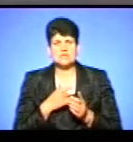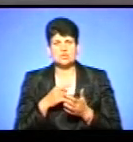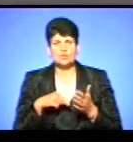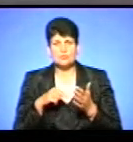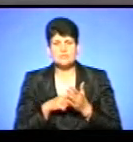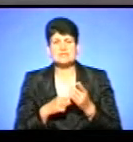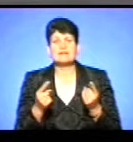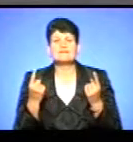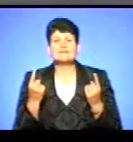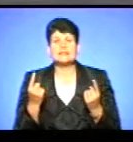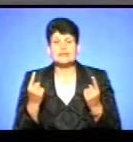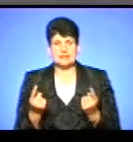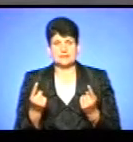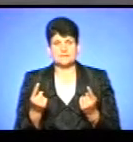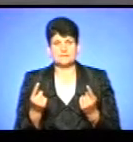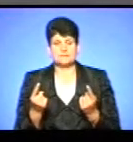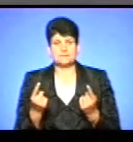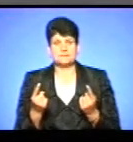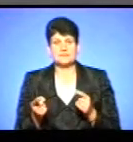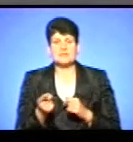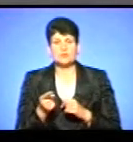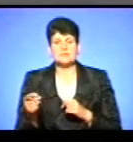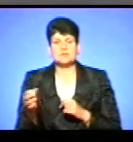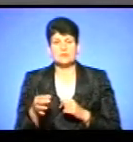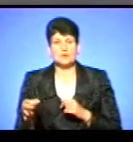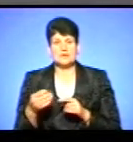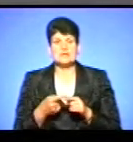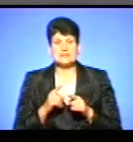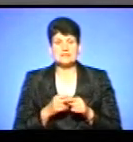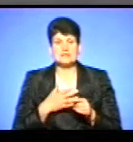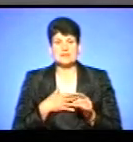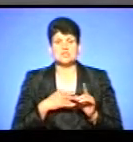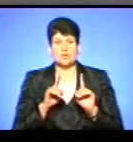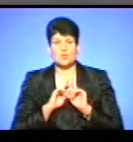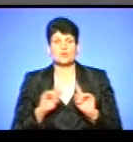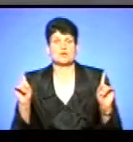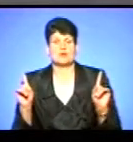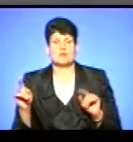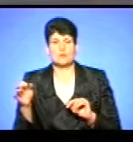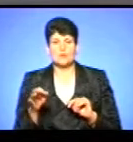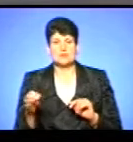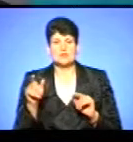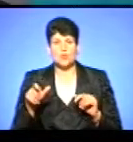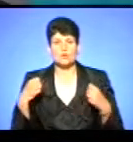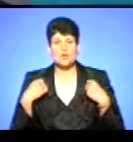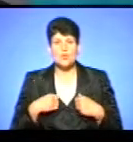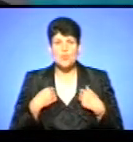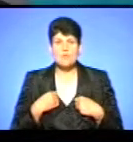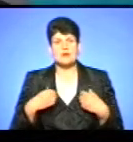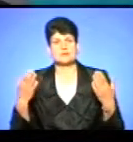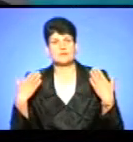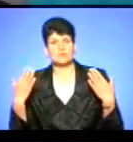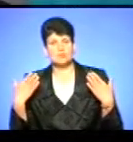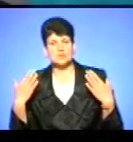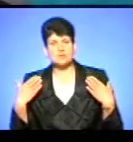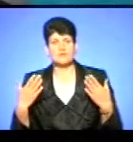Міста велика. Тому що Тернопільський став, це наш унікальний такий озеро, де люди купаються, відпочивають. І